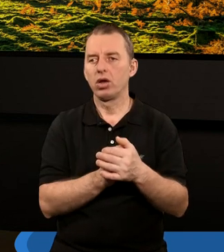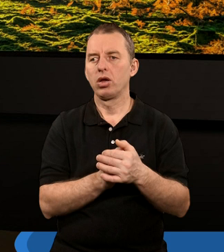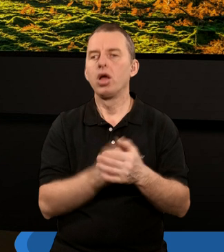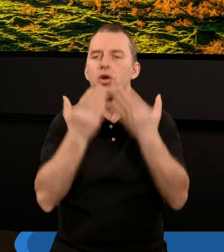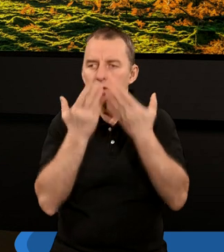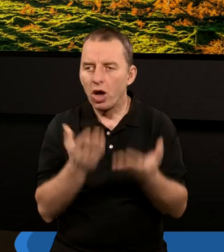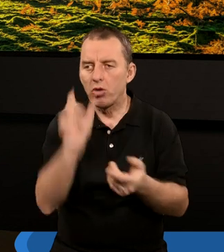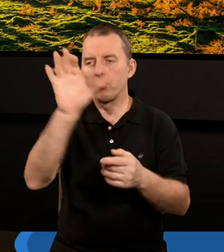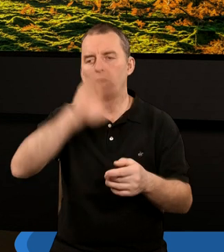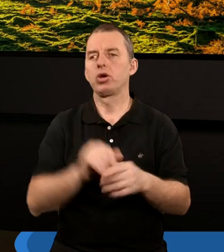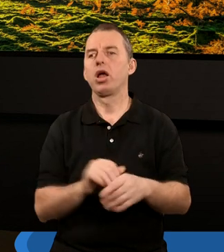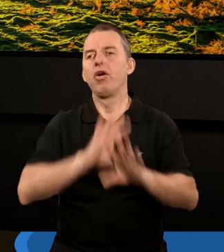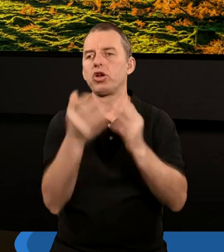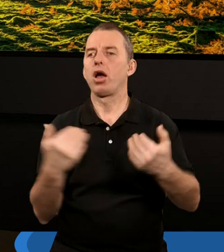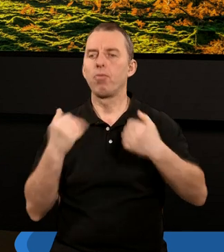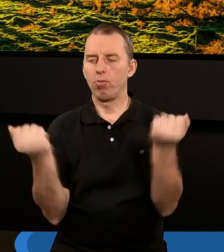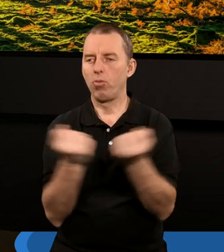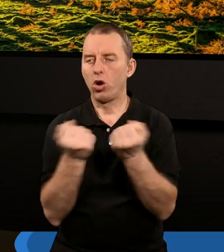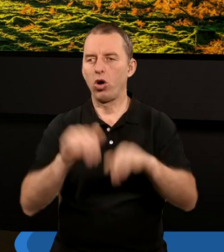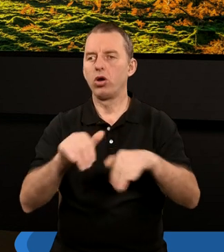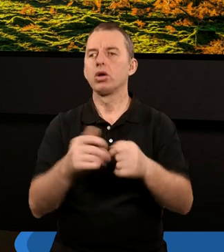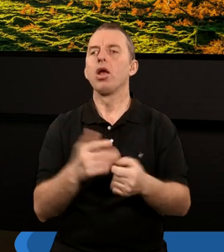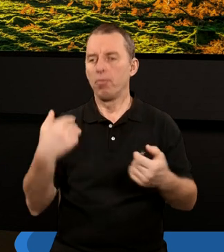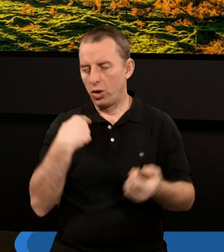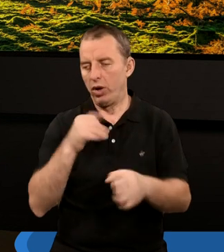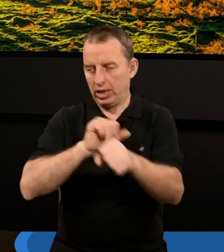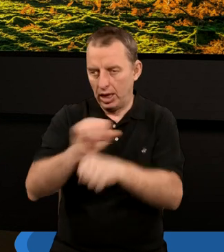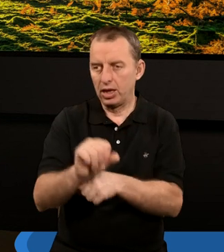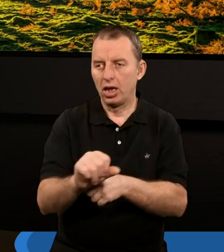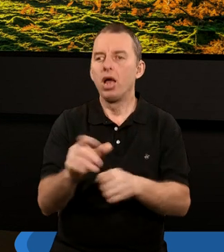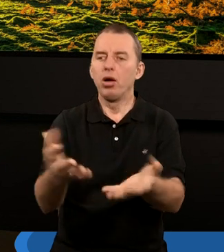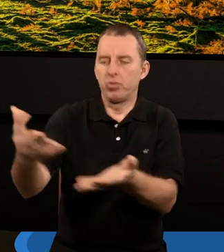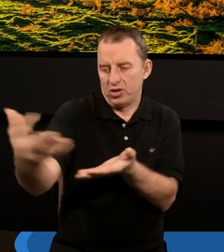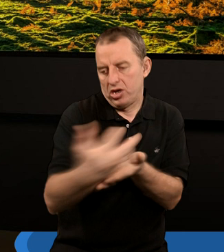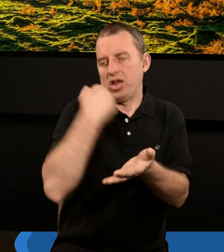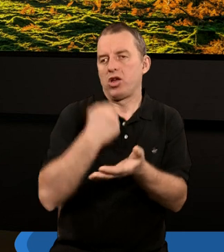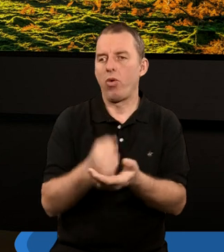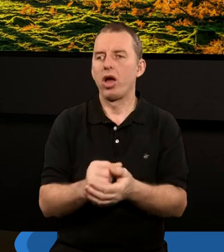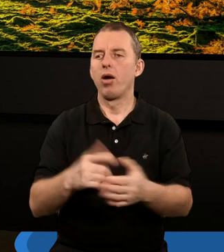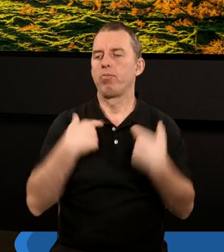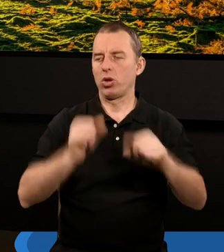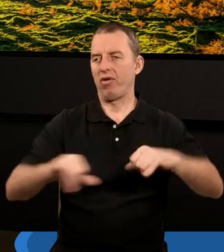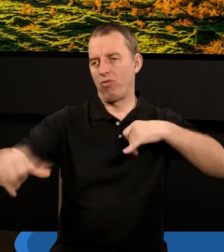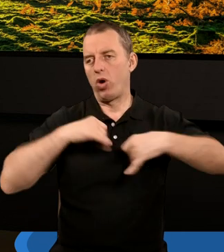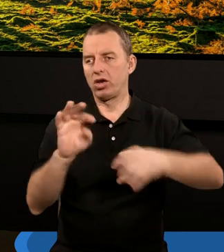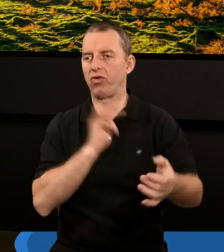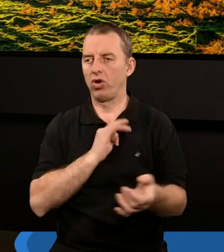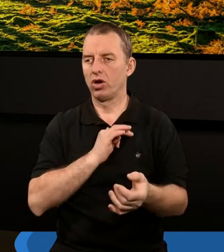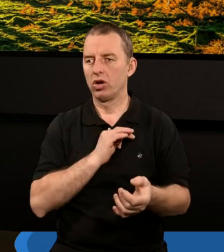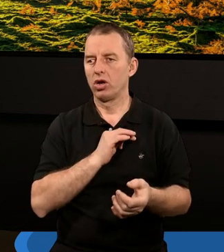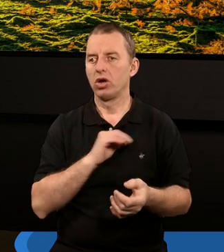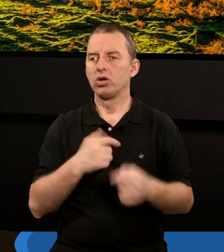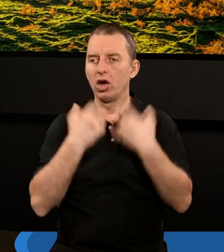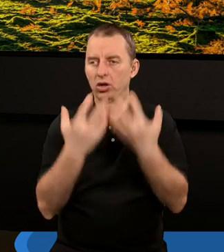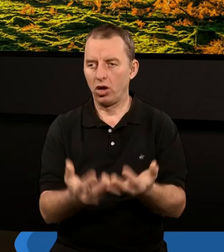Dziękujemy Ci, Panie, Boże Wszechmogący, który jesteś i byłeś, że przejąłeś potężną władzę swoją i